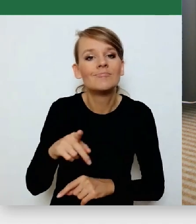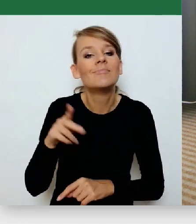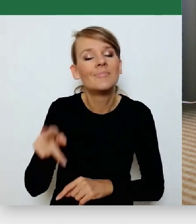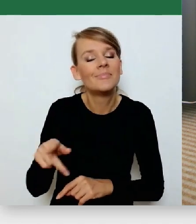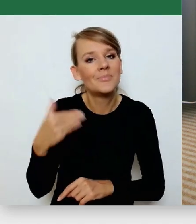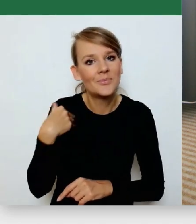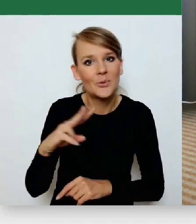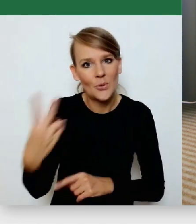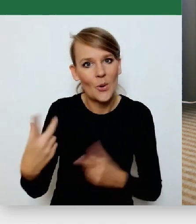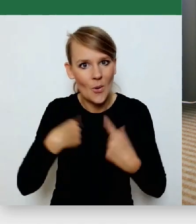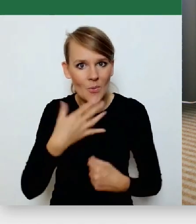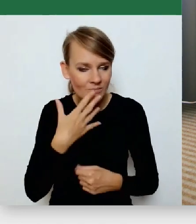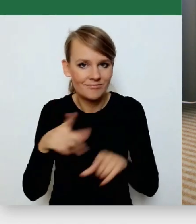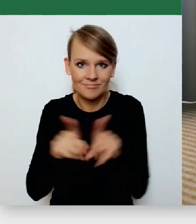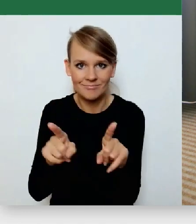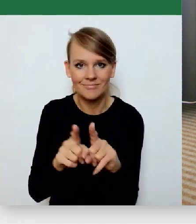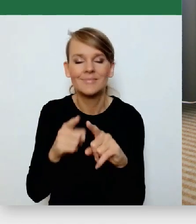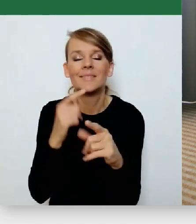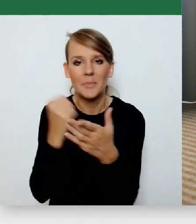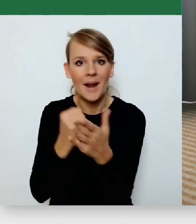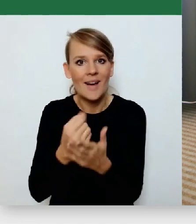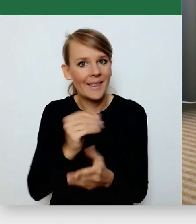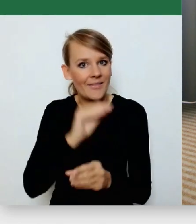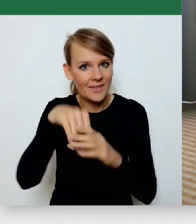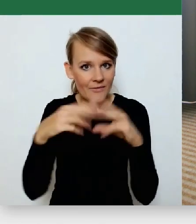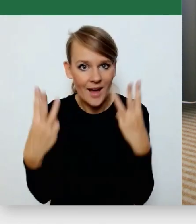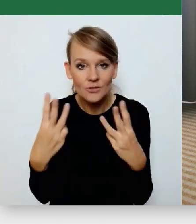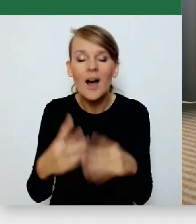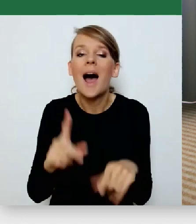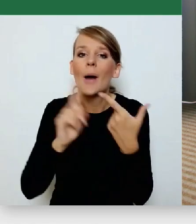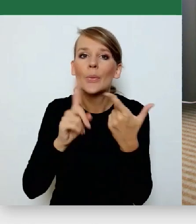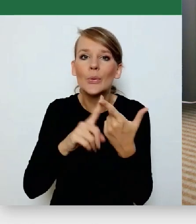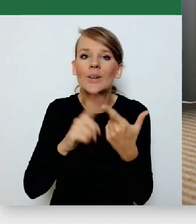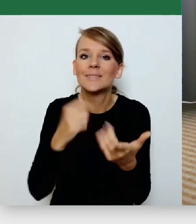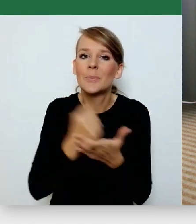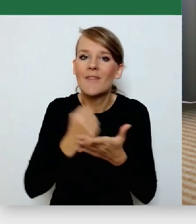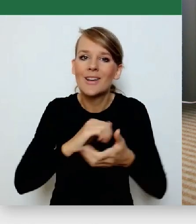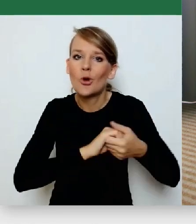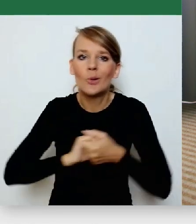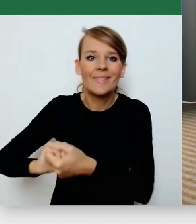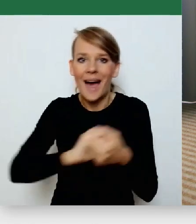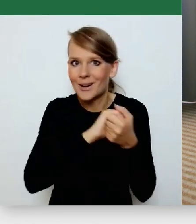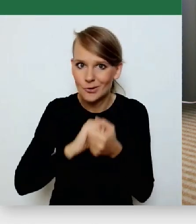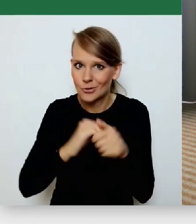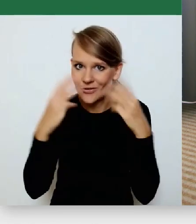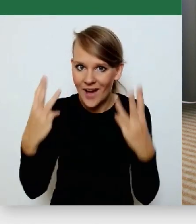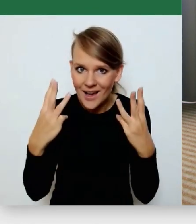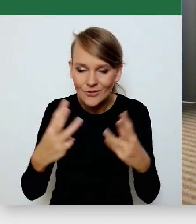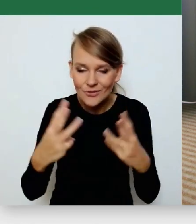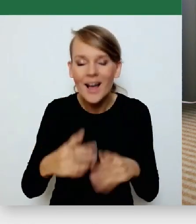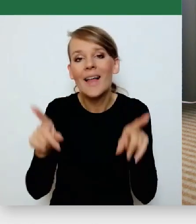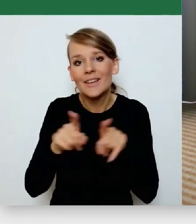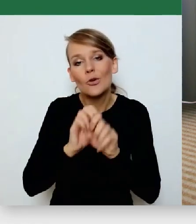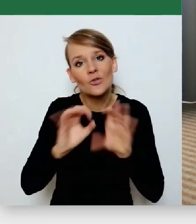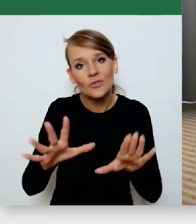istotny. Więc druga rzecz, ten zasób solidarności, który się o tym bardzo istotny. No i oczywiście też dziękuję